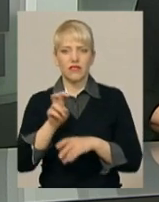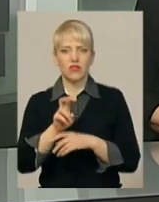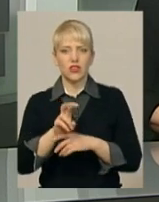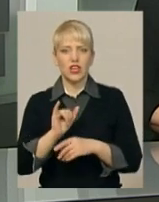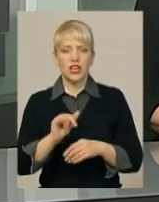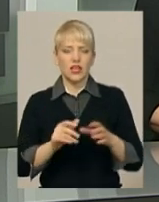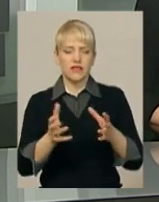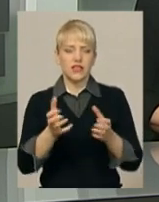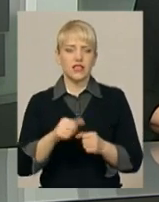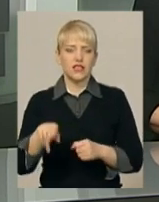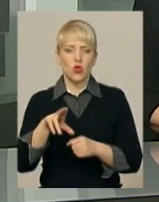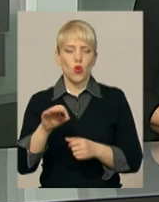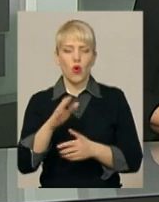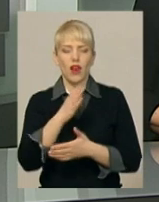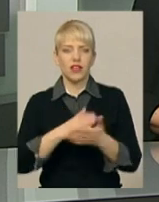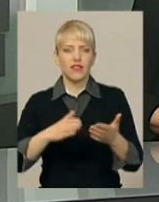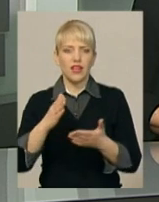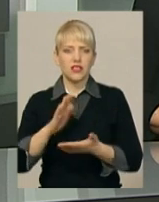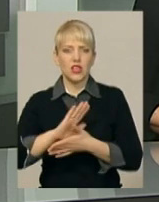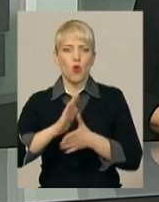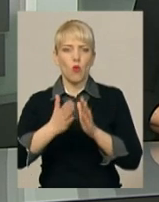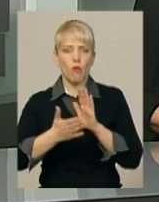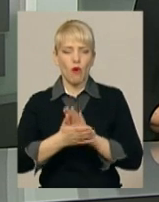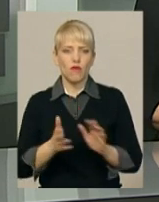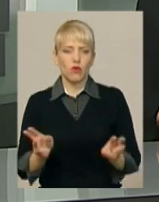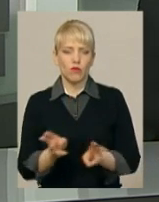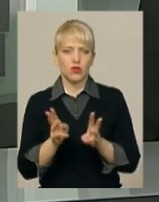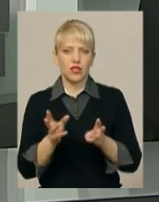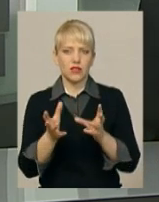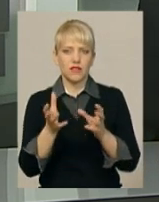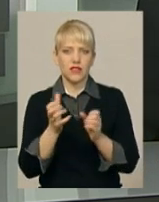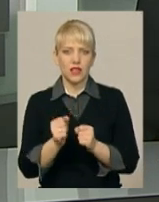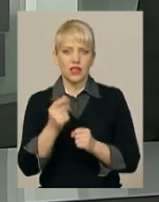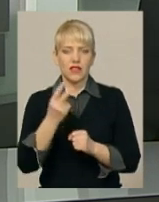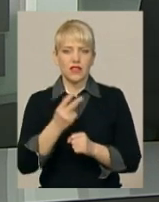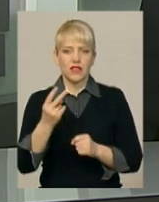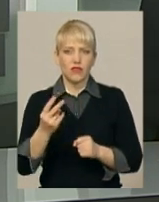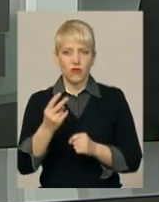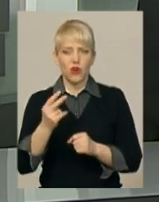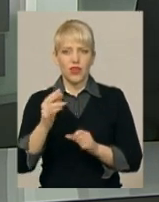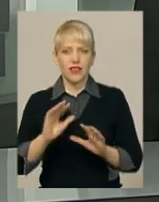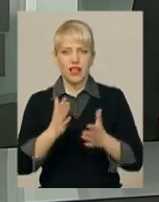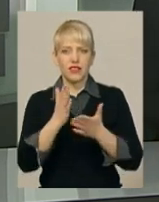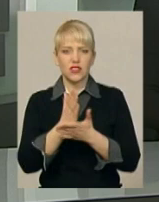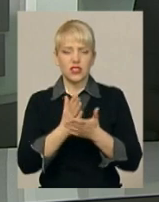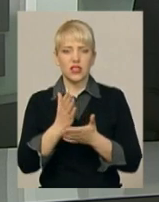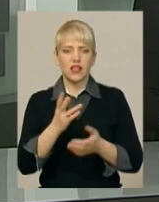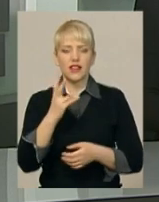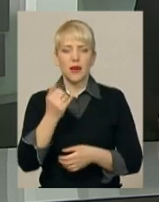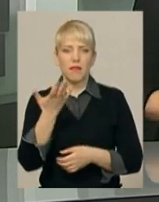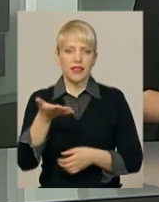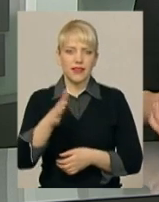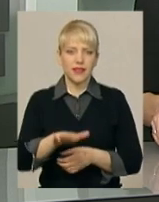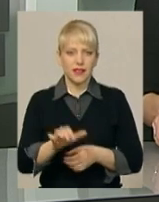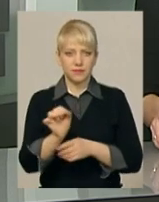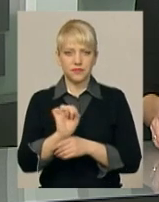ліквідації умовної пожежі. Усього в навчаннях взяли участь 22 надзвичайників на п'яти одиницях пожежної та спеціальної